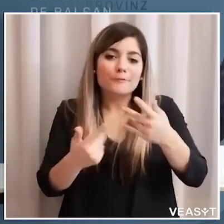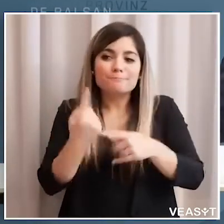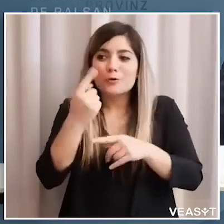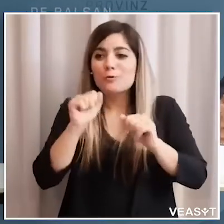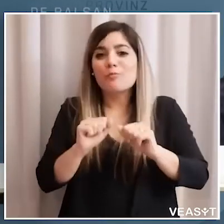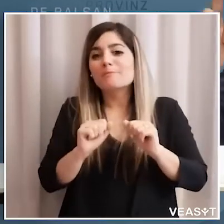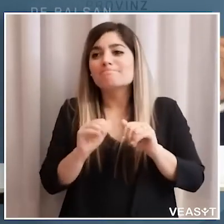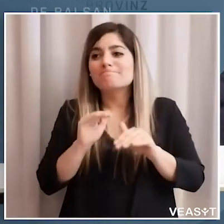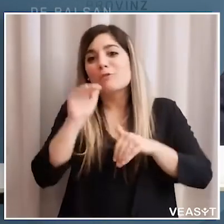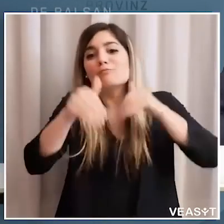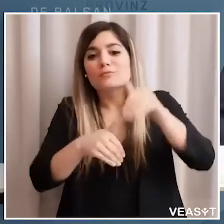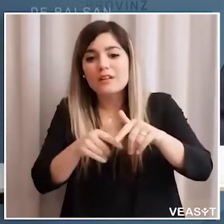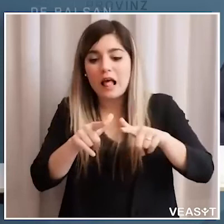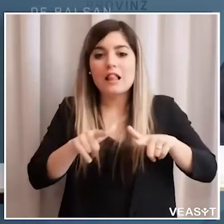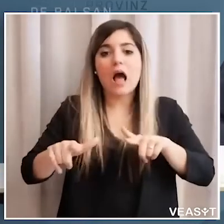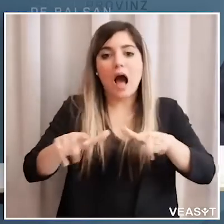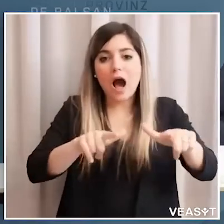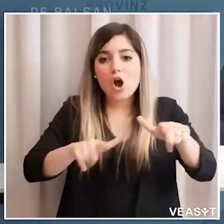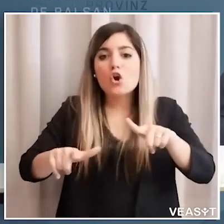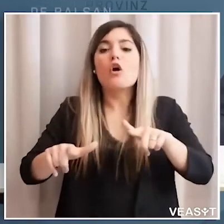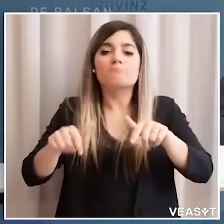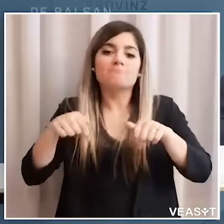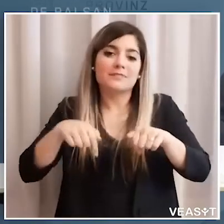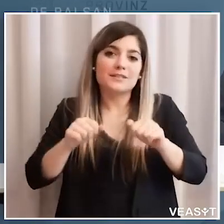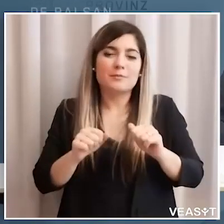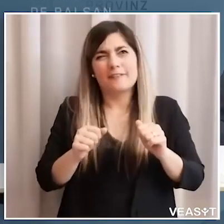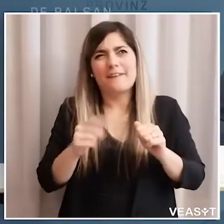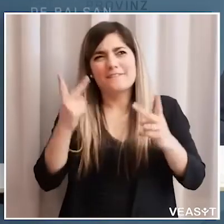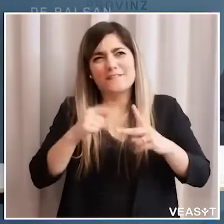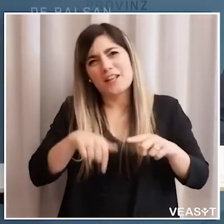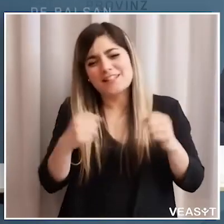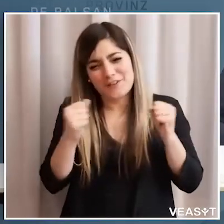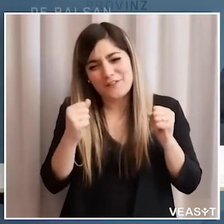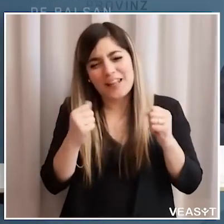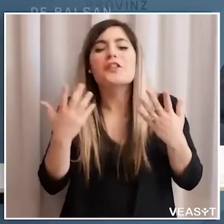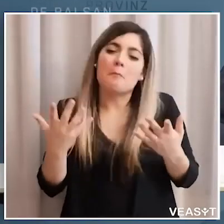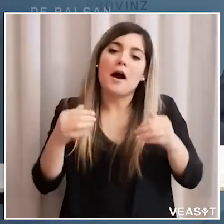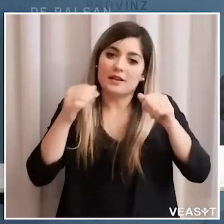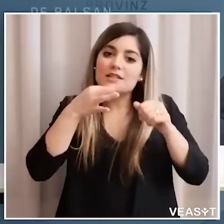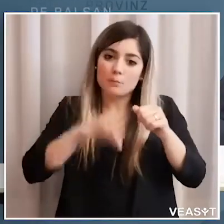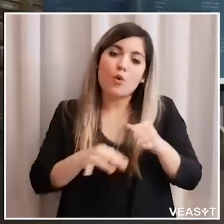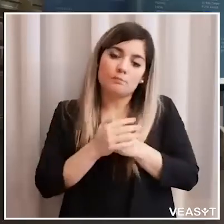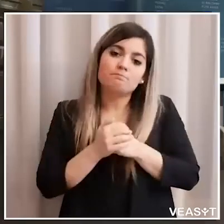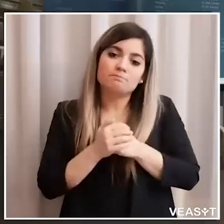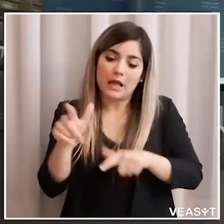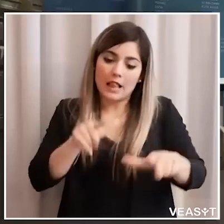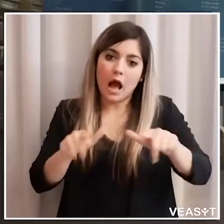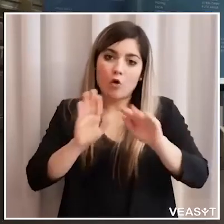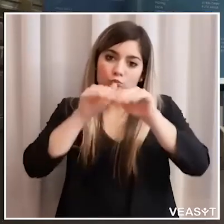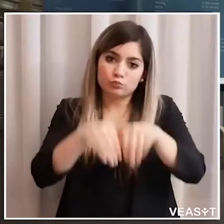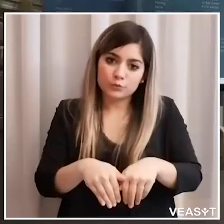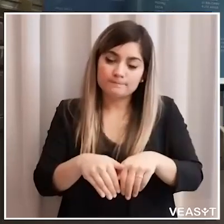si può tuffare lì dove è messo anche nel lago forse che adesso fa ancora un freddo però comunque è possibile non